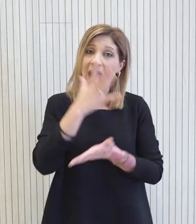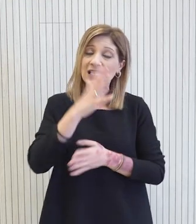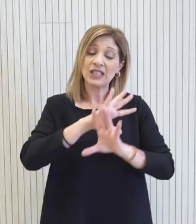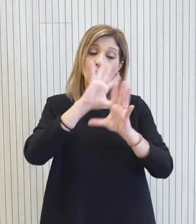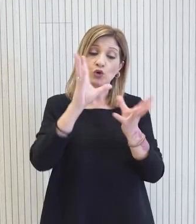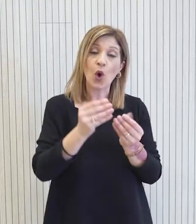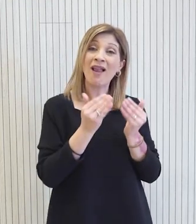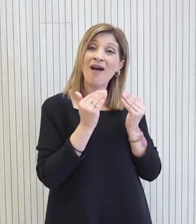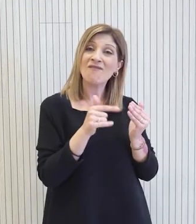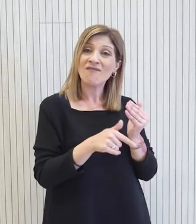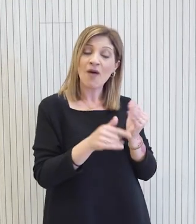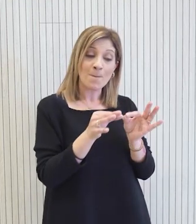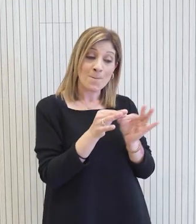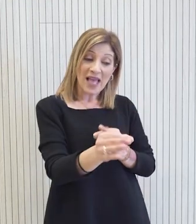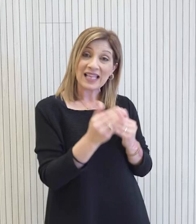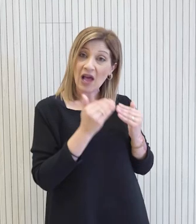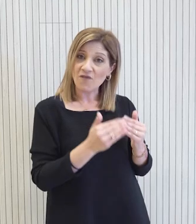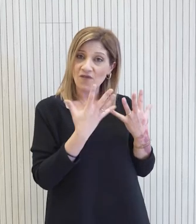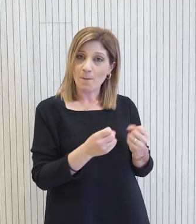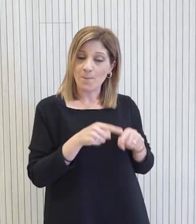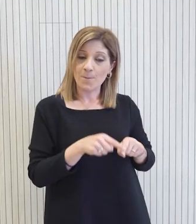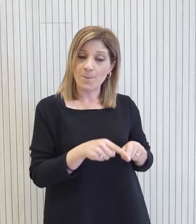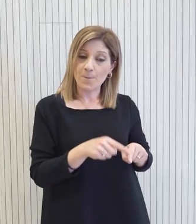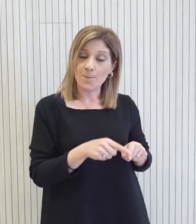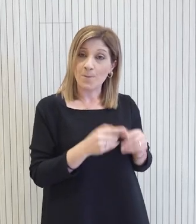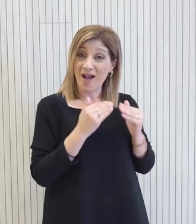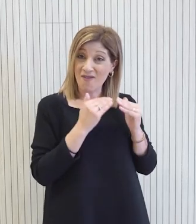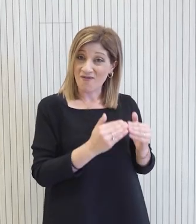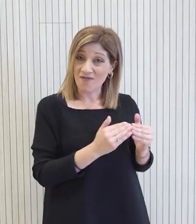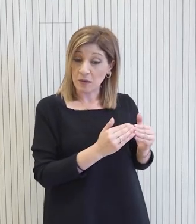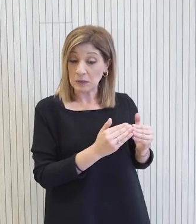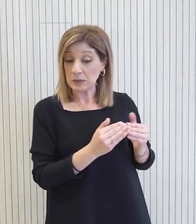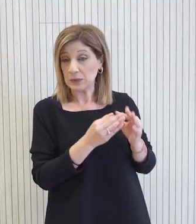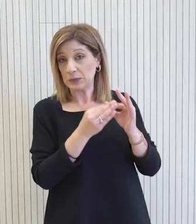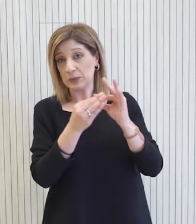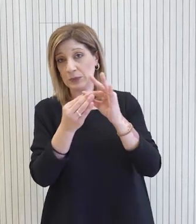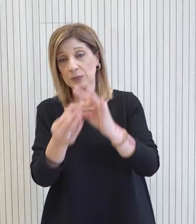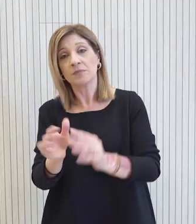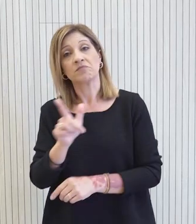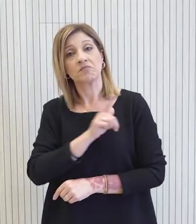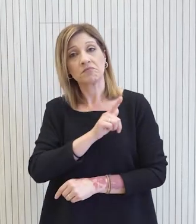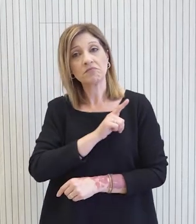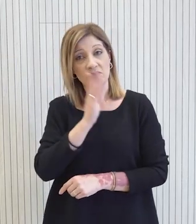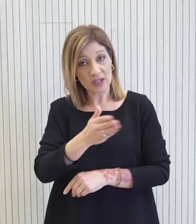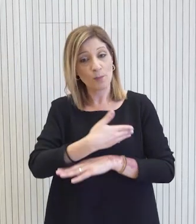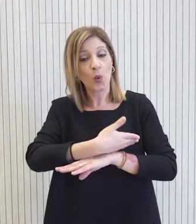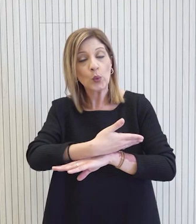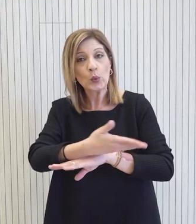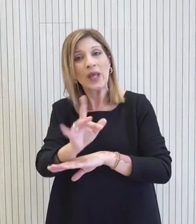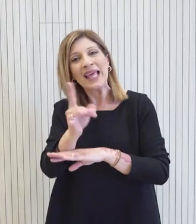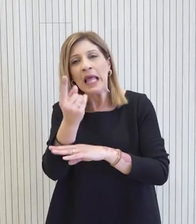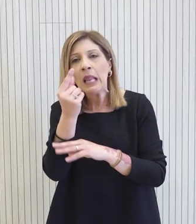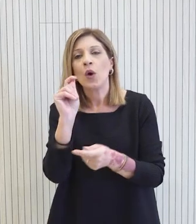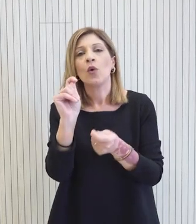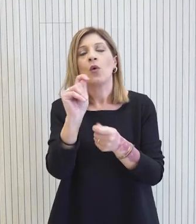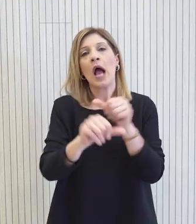αφιστάμενα μέτρα τα οποία υπάρχουν σε ισχύ κατά πόσον δικαιολογείται η επέκτασή τους η τροποποίηση